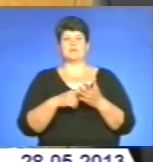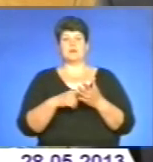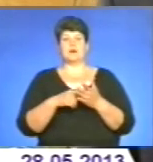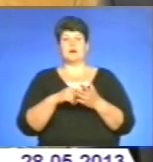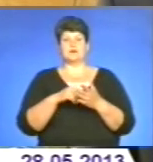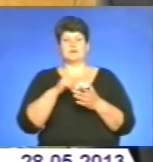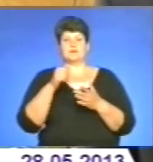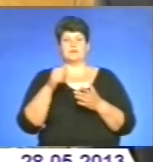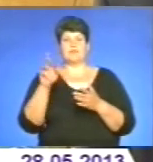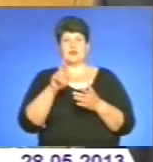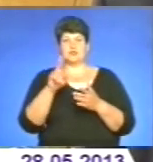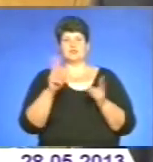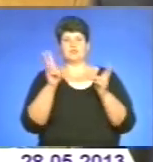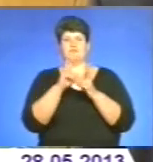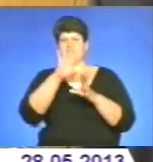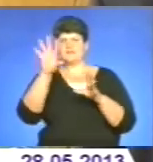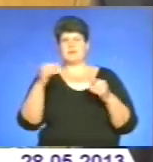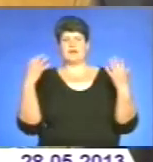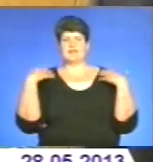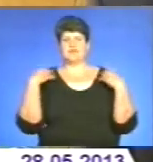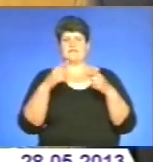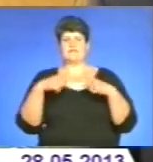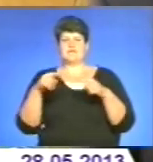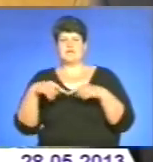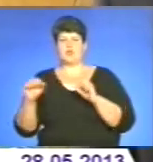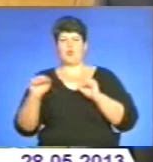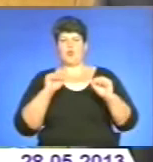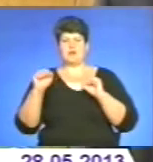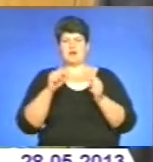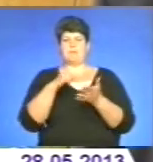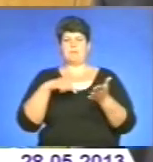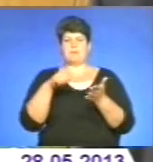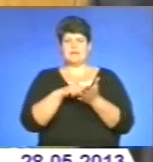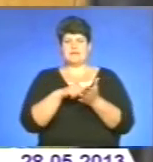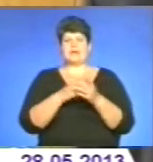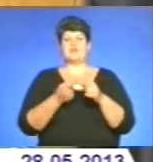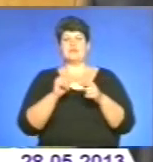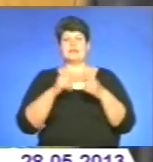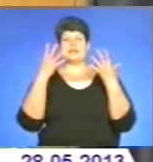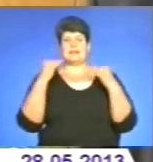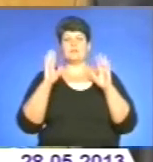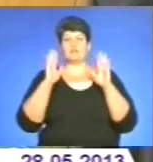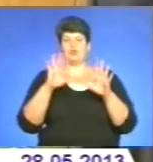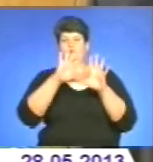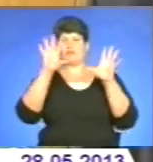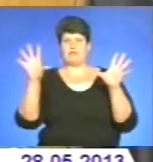начальниками відділів, управлінь міста. В цей день будуть всі начальники